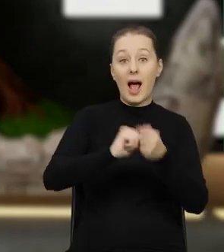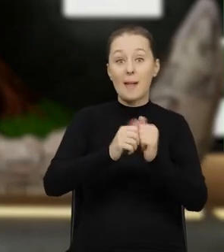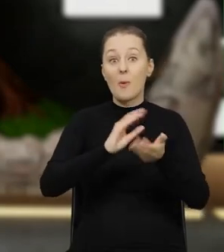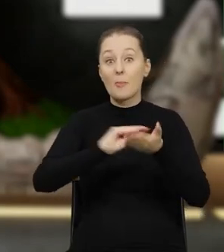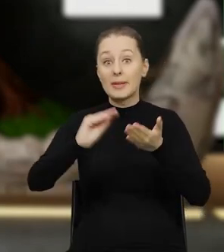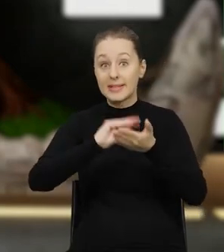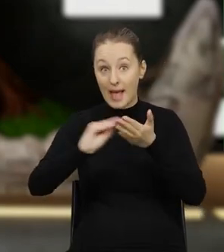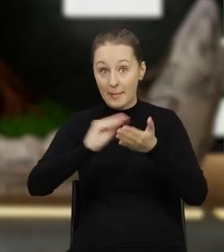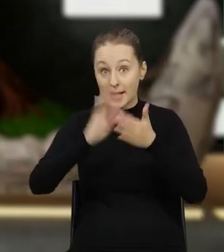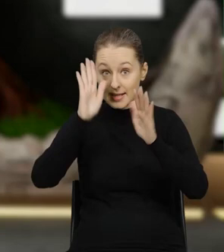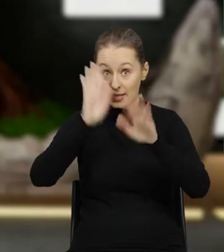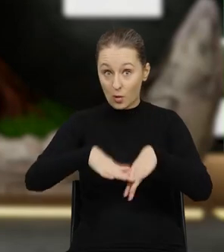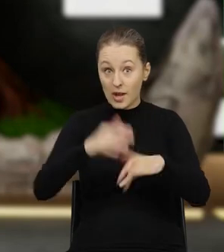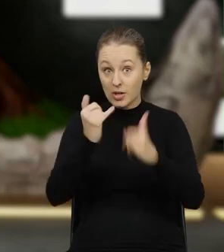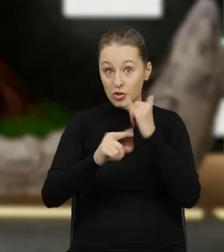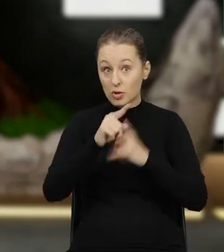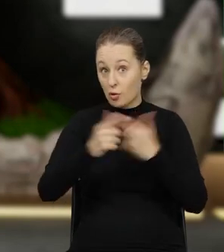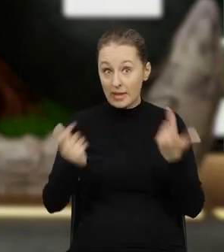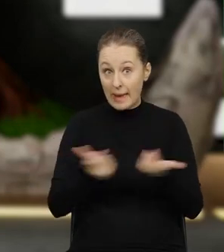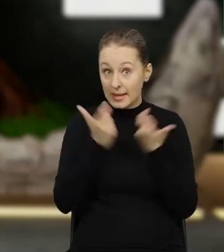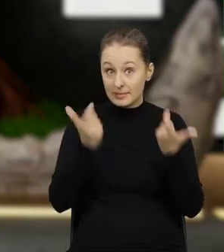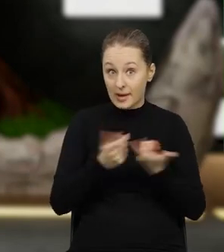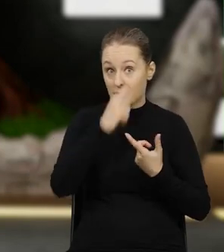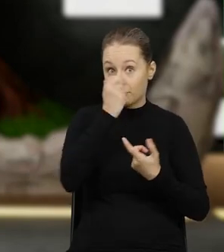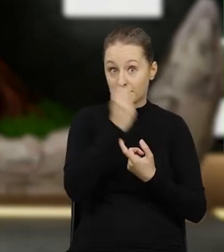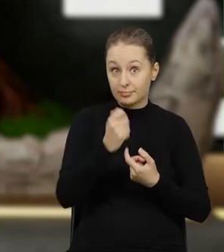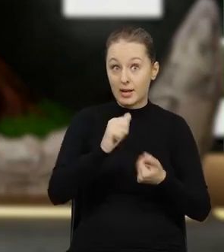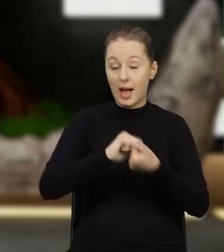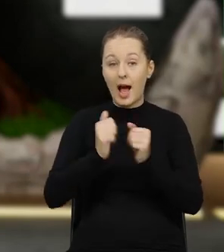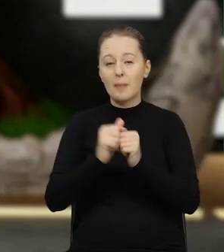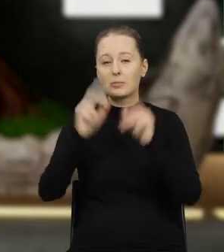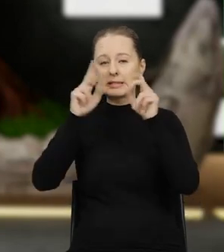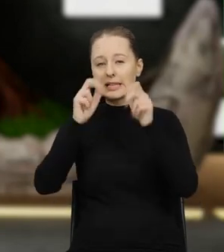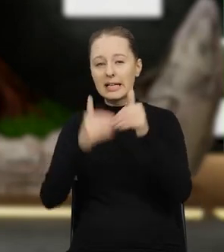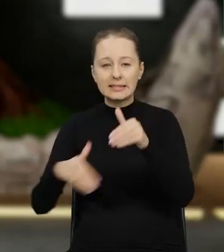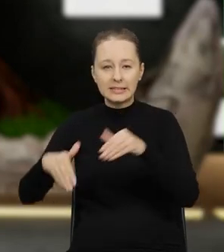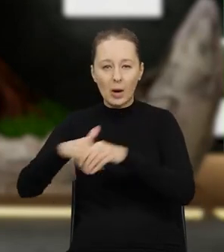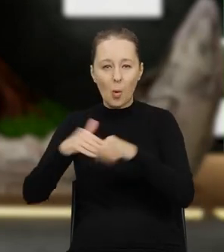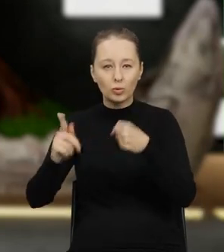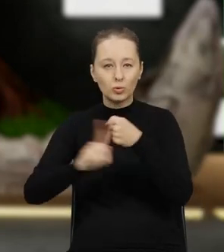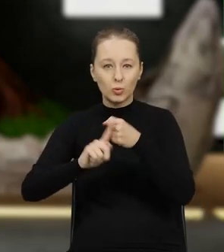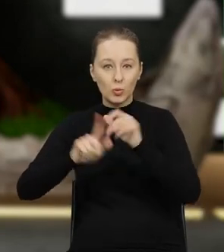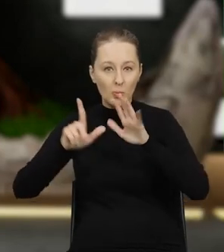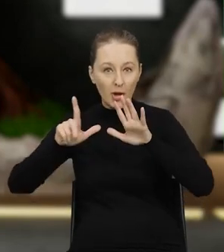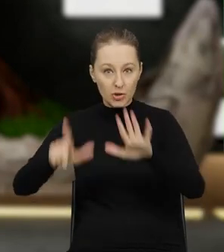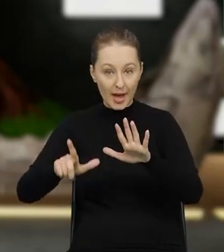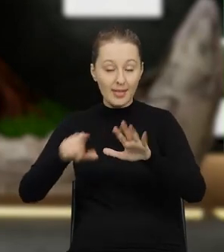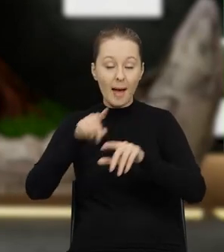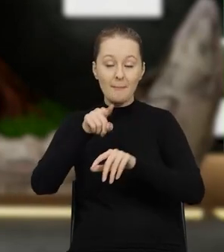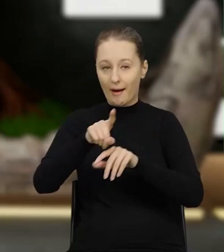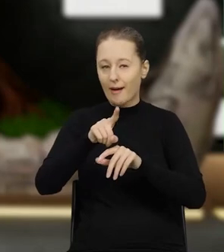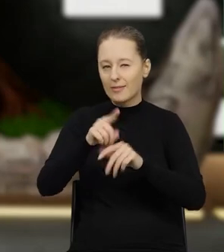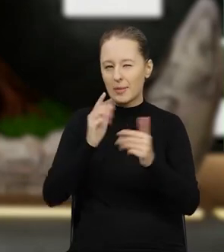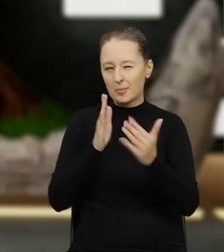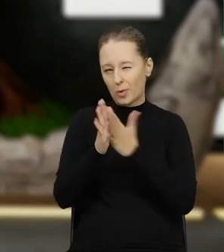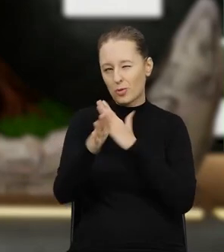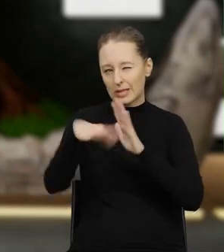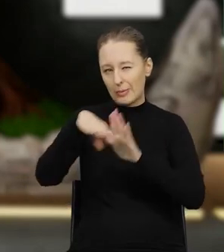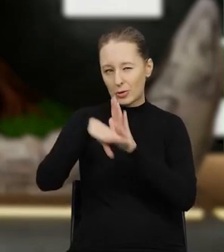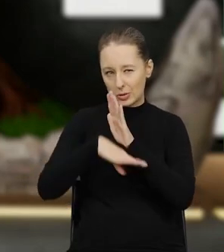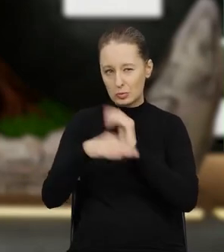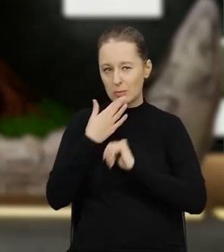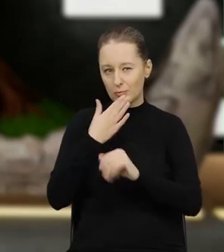zezwolenie, jeżeli to są odpady niebezpieczne, albo tzw. załącznik numer 7, z mamy do czynienia w tej